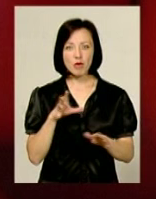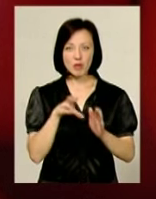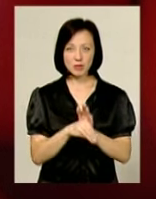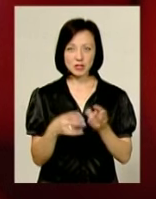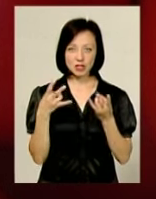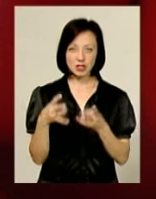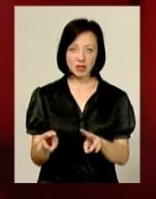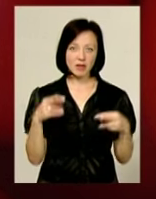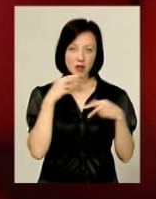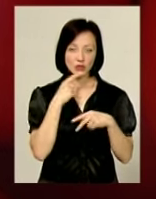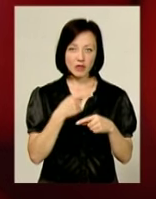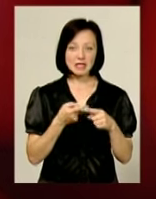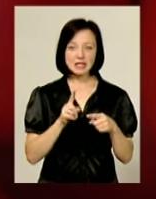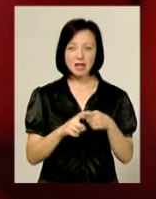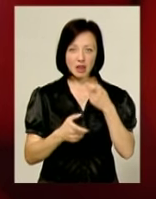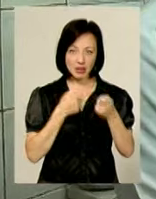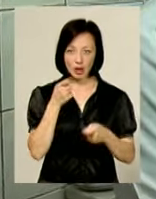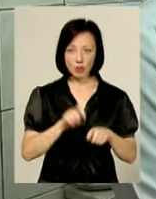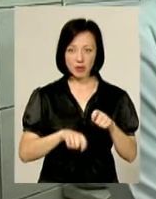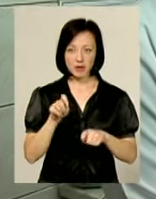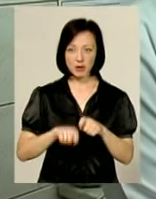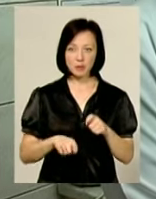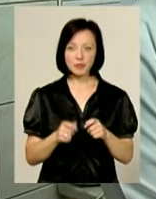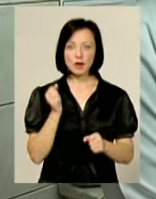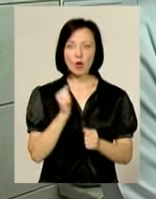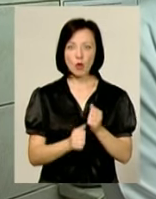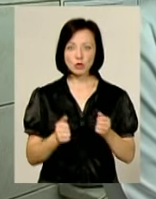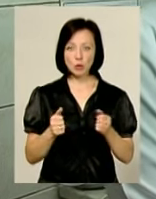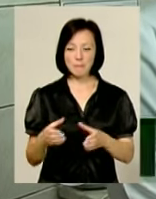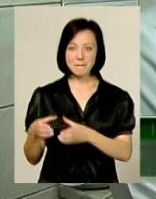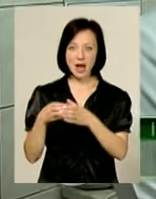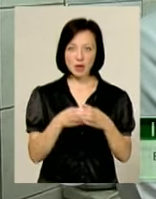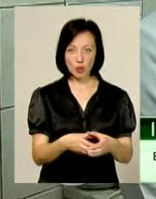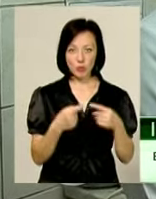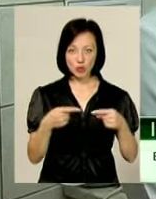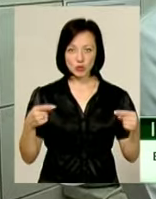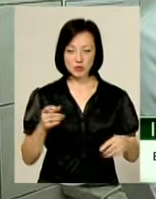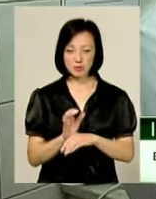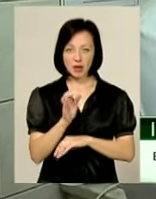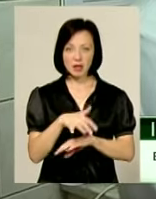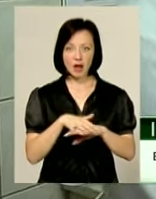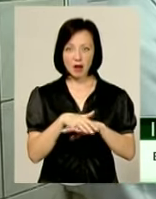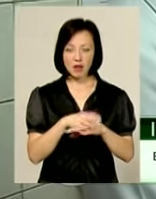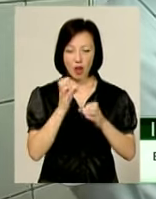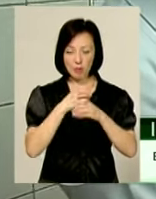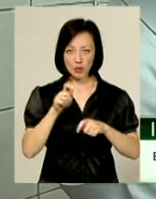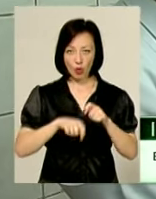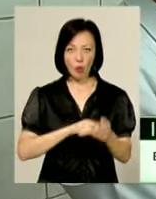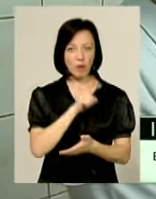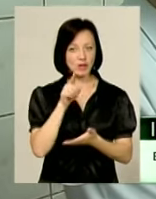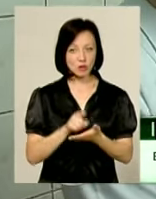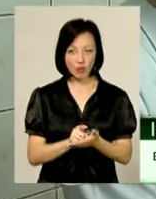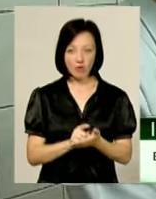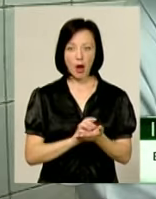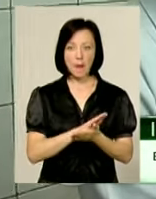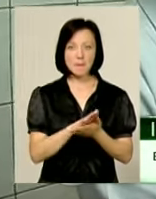шкідливих речовин. Це ретельно перевіряють. «Відбираємо кожну партію продукції, яка поступає на ринок. Приносимо в лабораторію, обов'язково